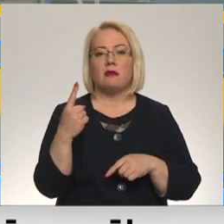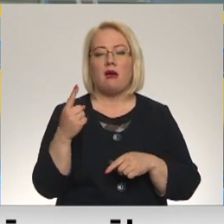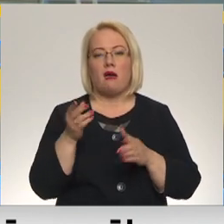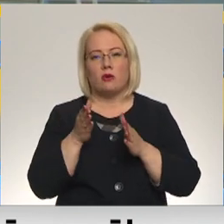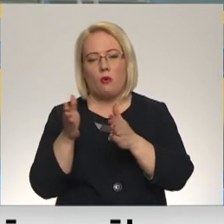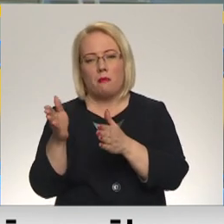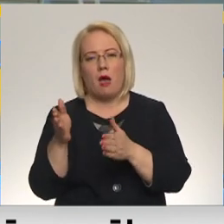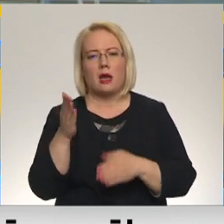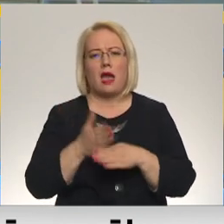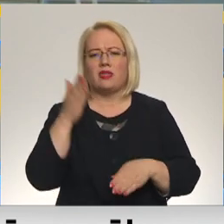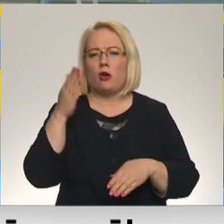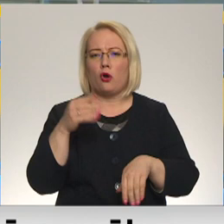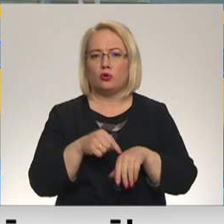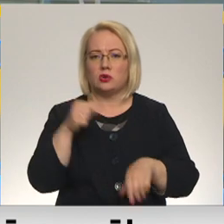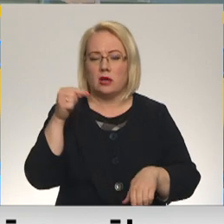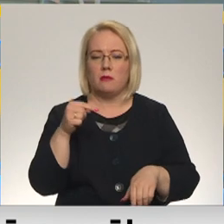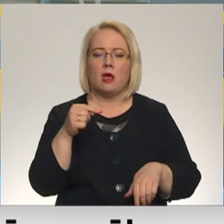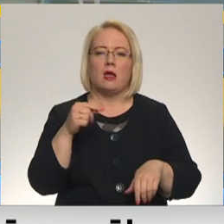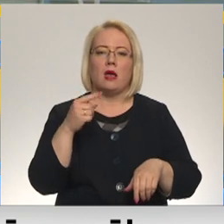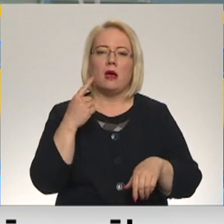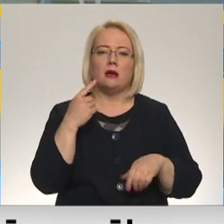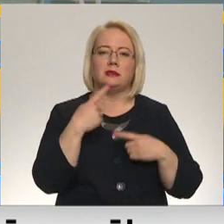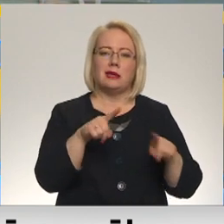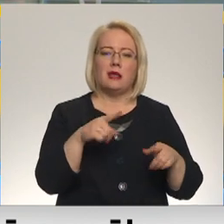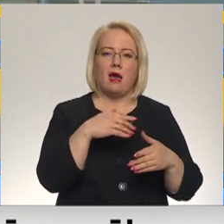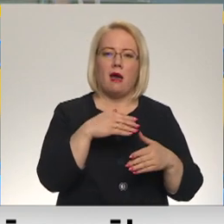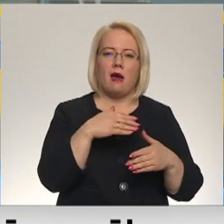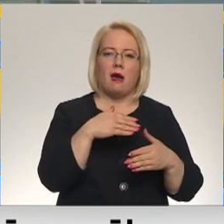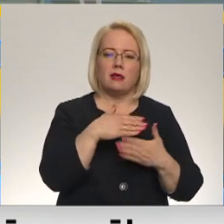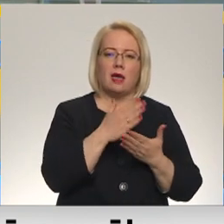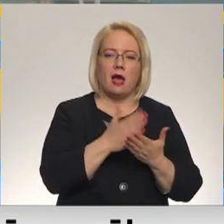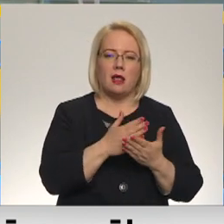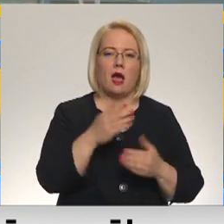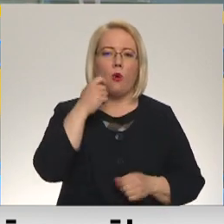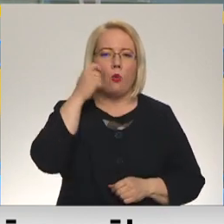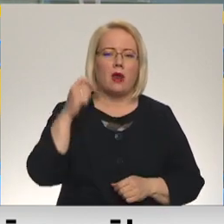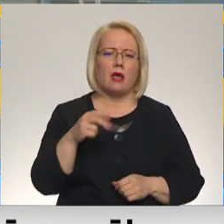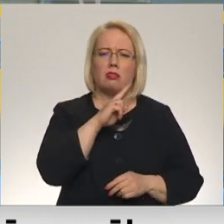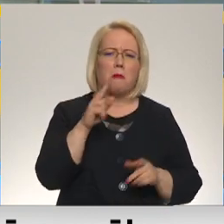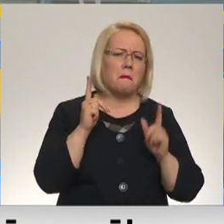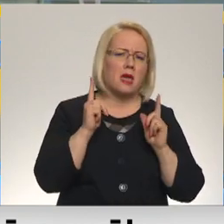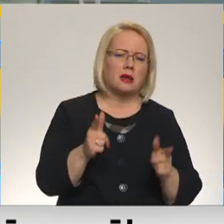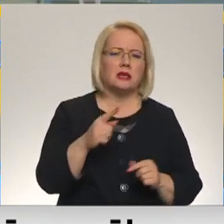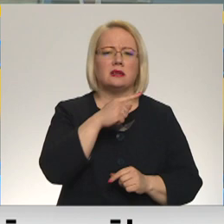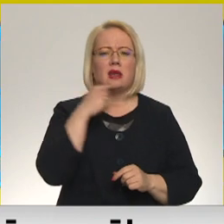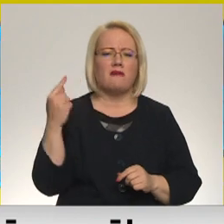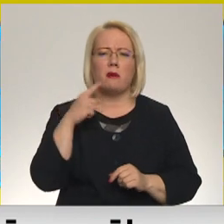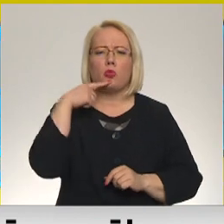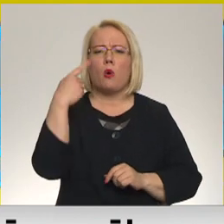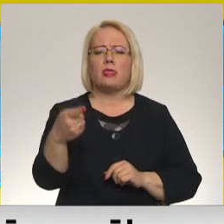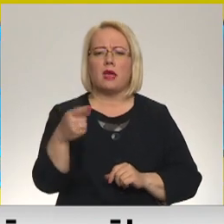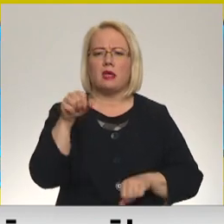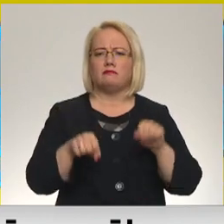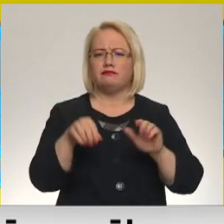kategorisks noskaņojums iedzīvotāji, ka nekādā gadījumā mēs Ukraiņu neparakstīsies uz kaut kādiem Krievijas diktētiem noteikumiem